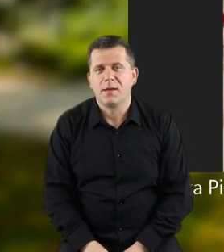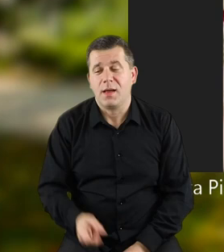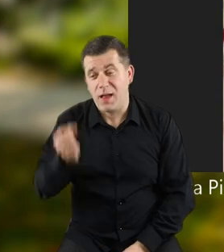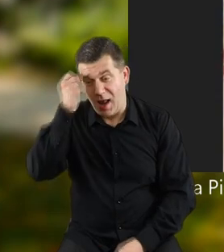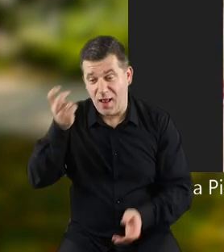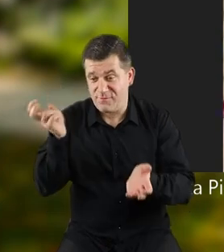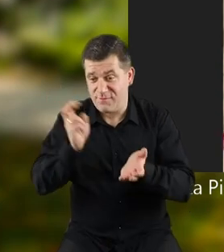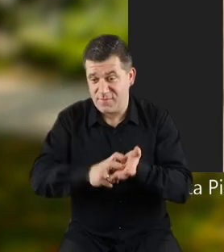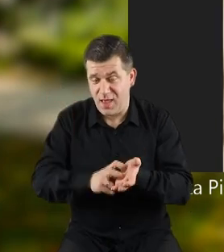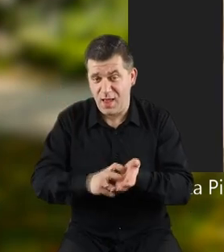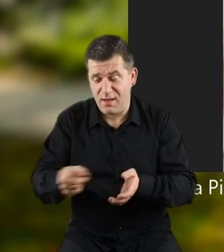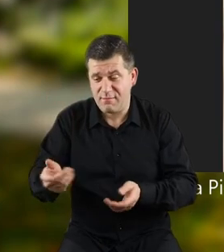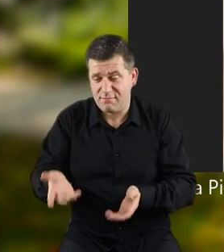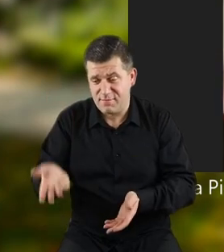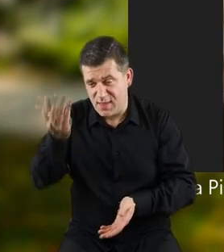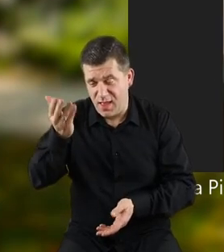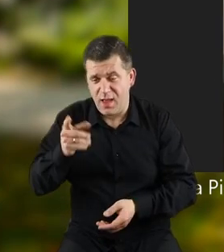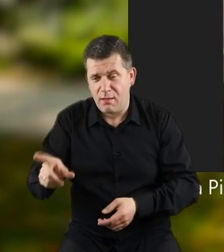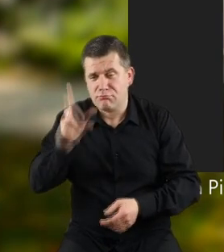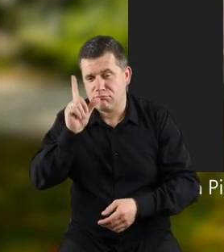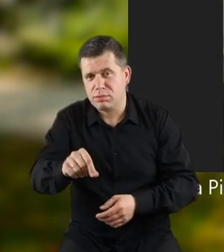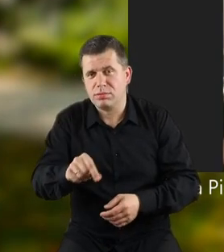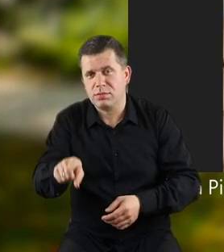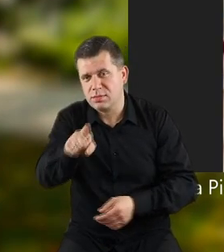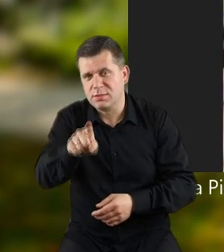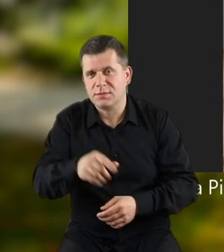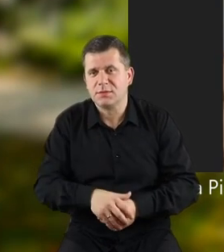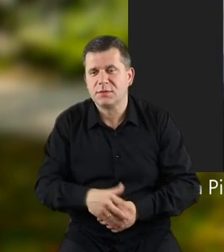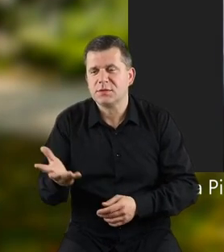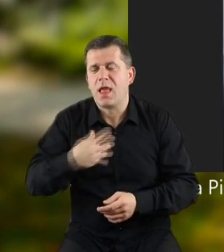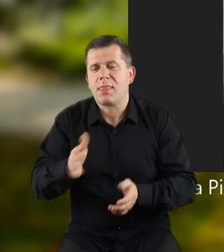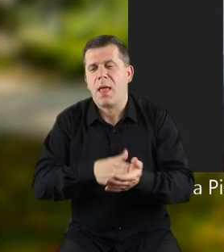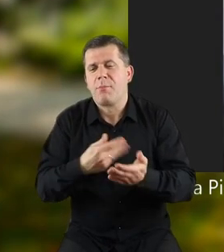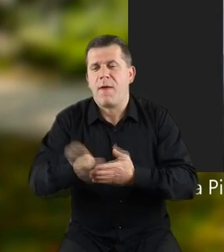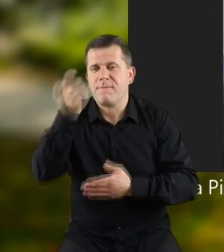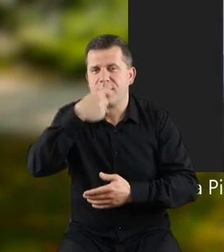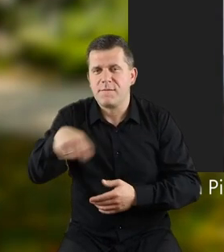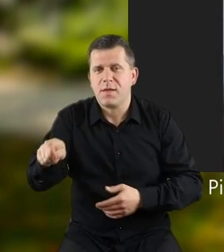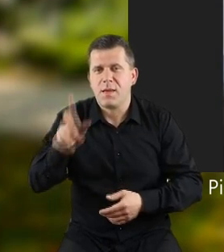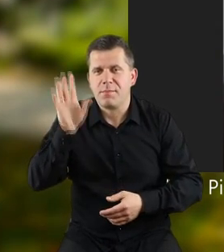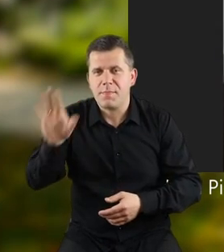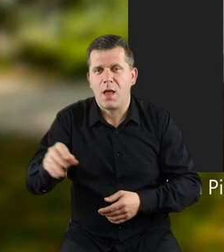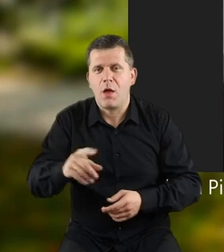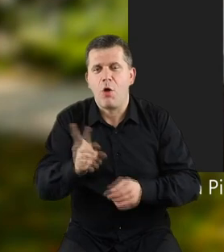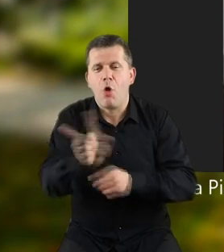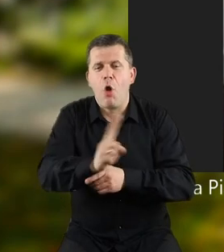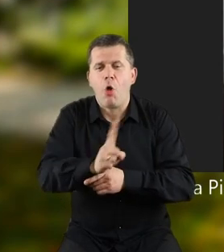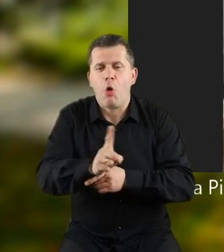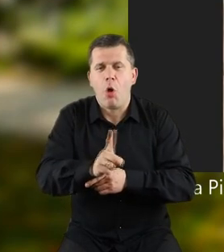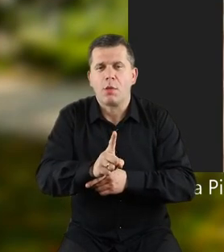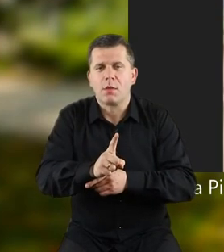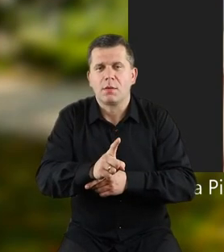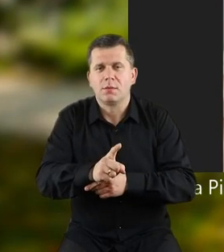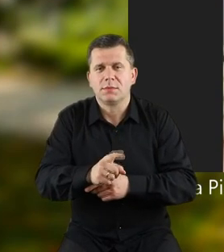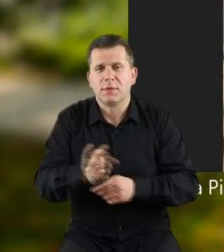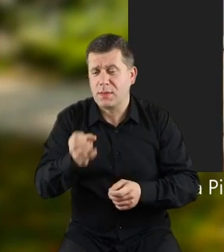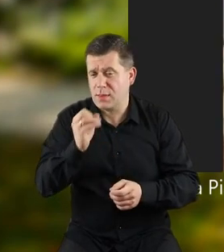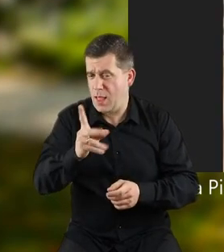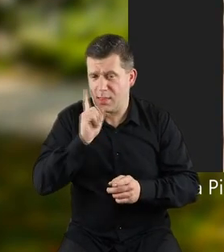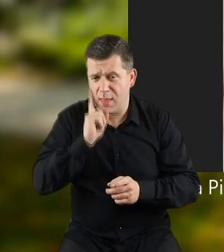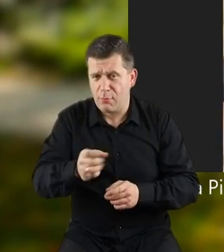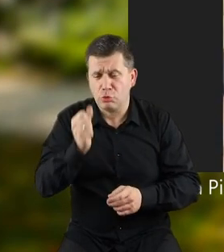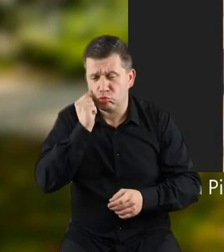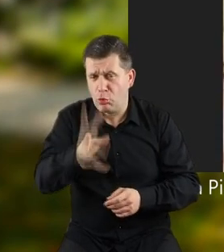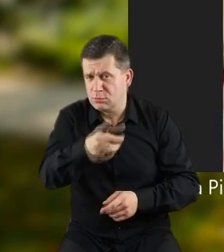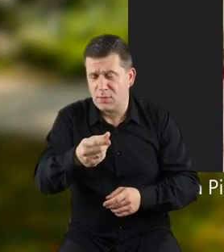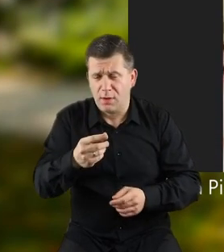wstaje rano, to pierwsze, co leci do dzieciaka i jak gdzieś wyjeżdżamy, no ma oberwany dzieciak ogonek, bo kokusia, słuchajcie,